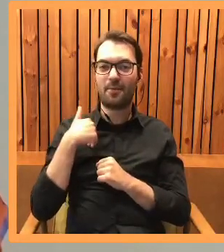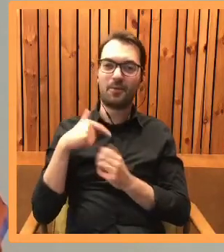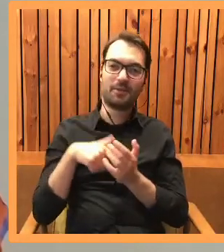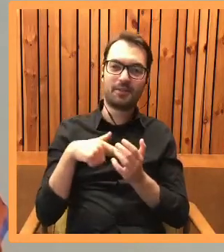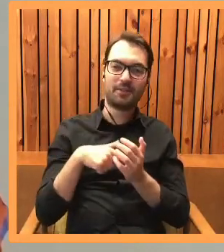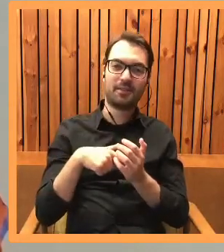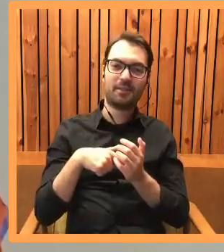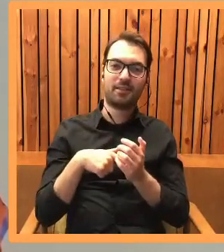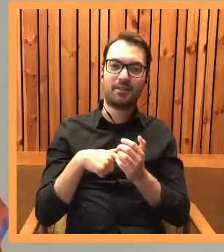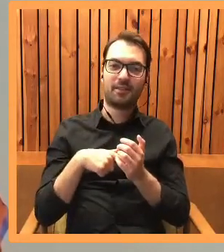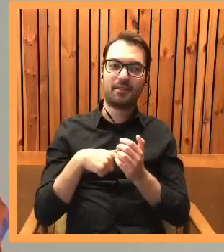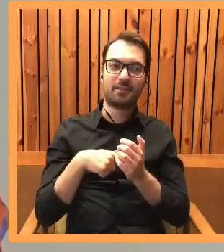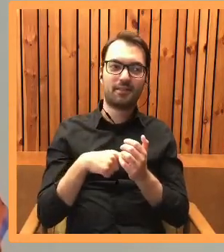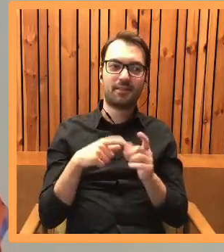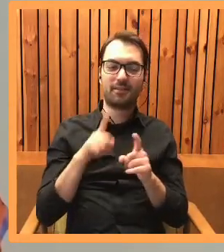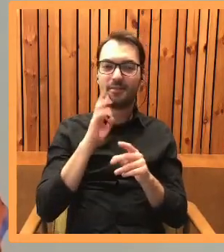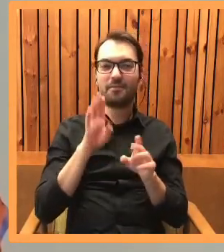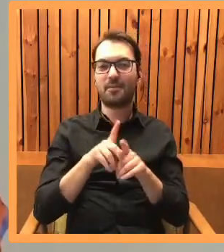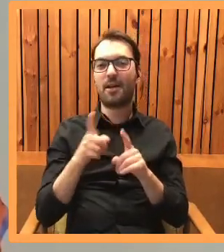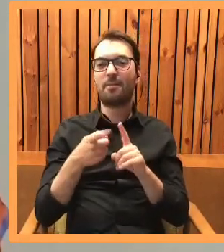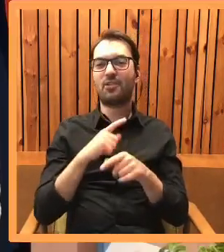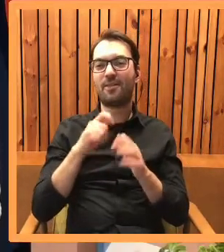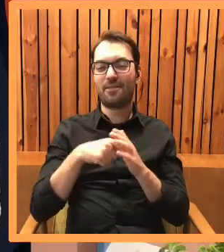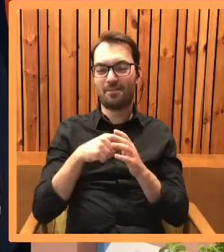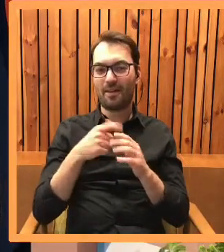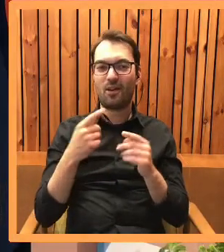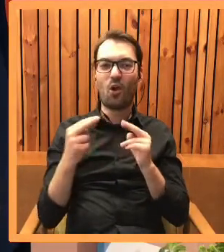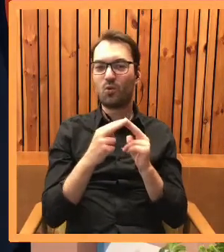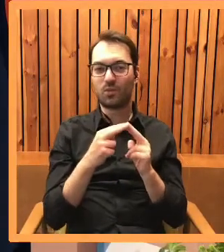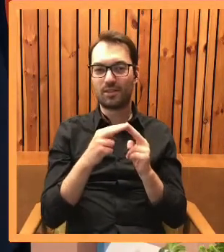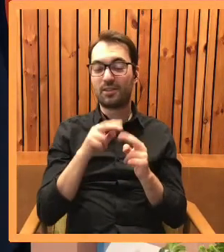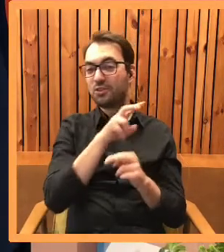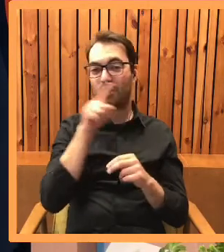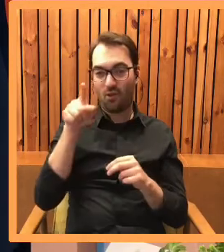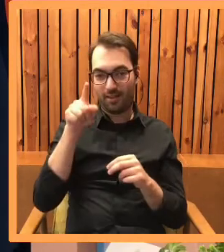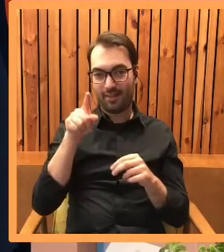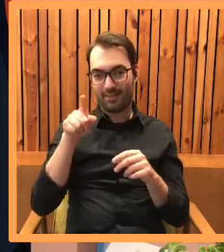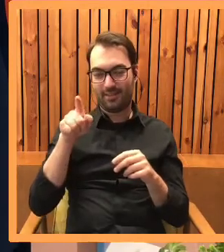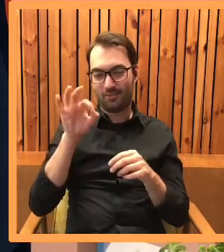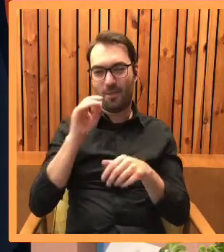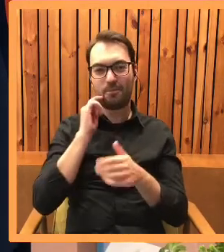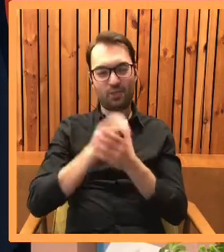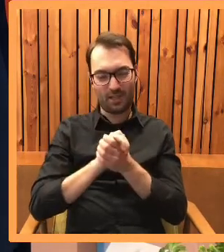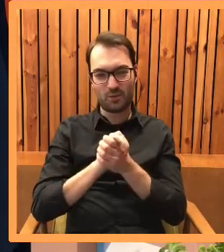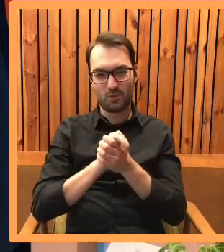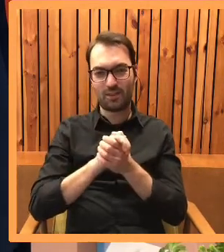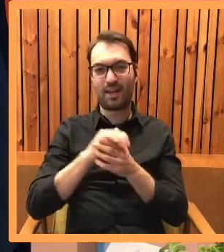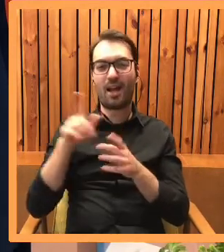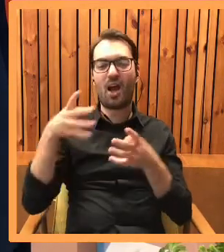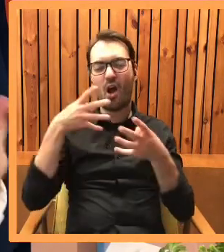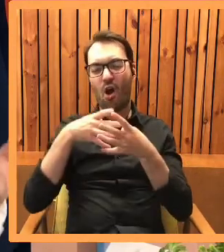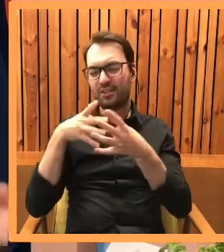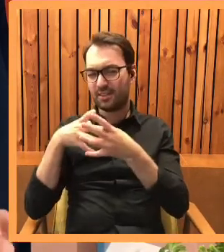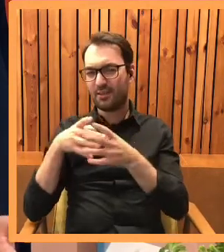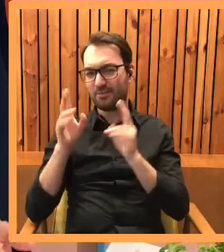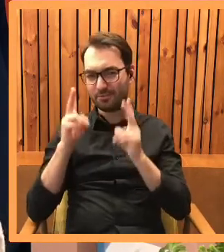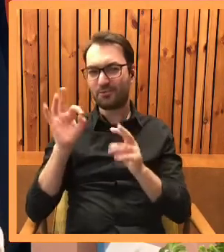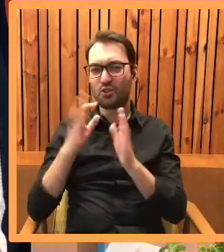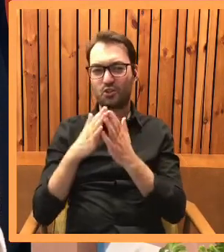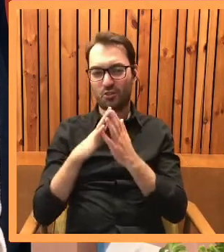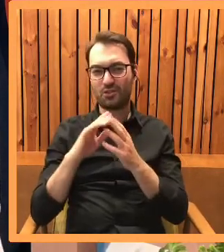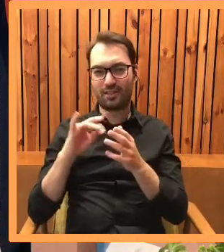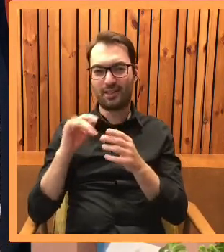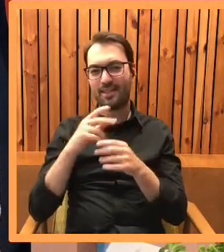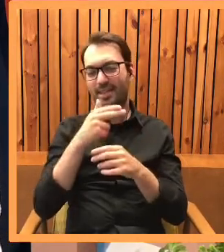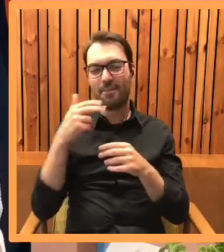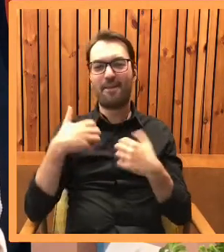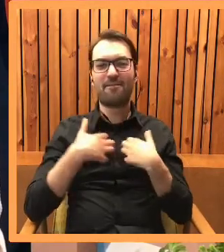takiej osoby, która prowadziła, tak jak jest koleudacja przed filmem, tak tutaj sprawdzała poprawność pewnych merytorycznych zdarzeń dotyczących weterynarza i tego, czym się